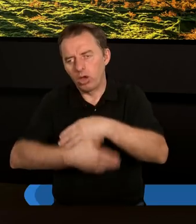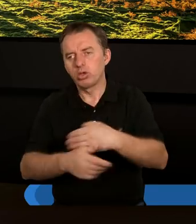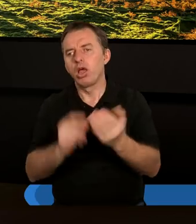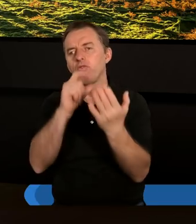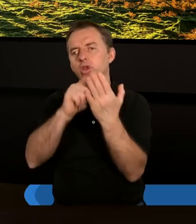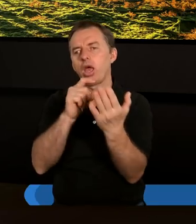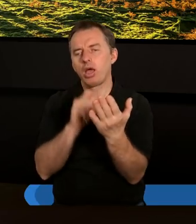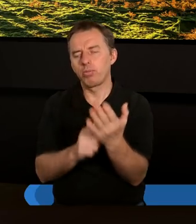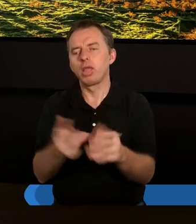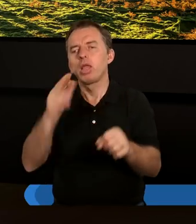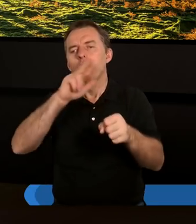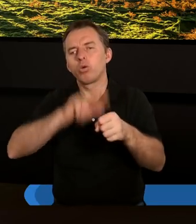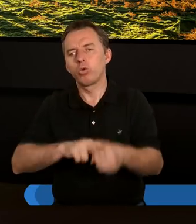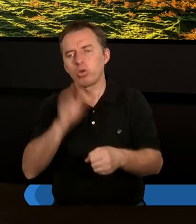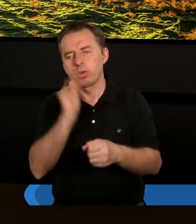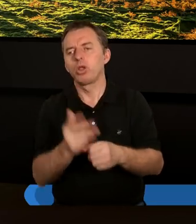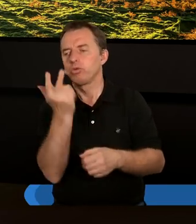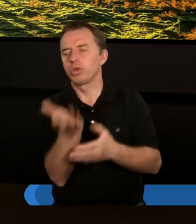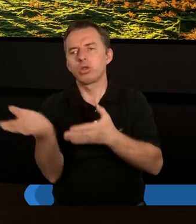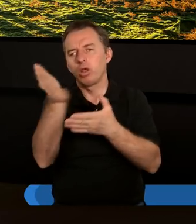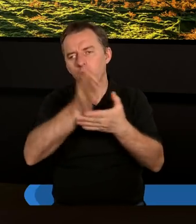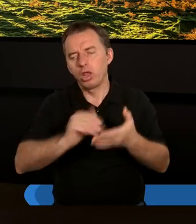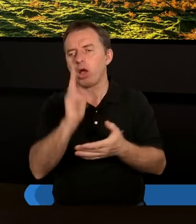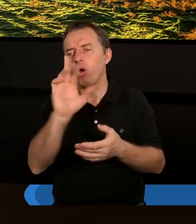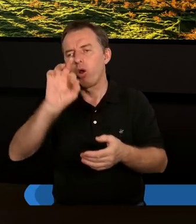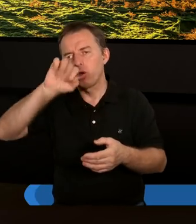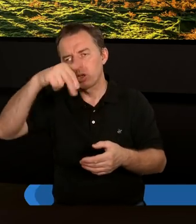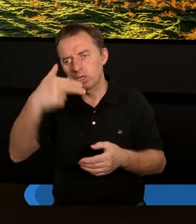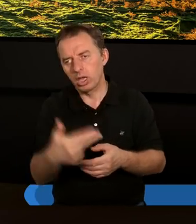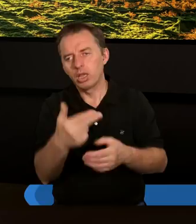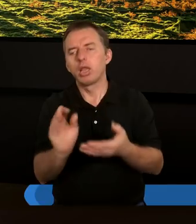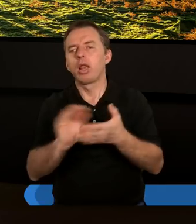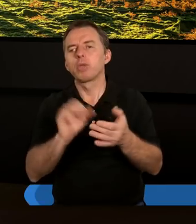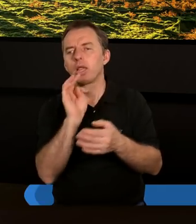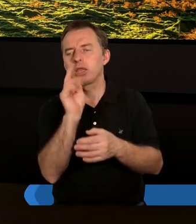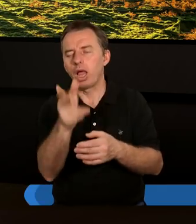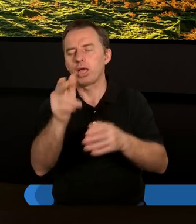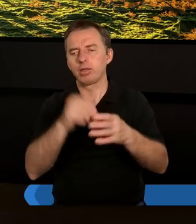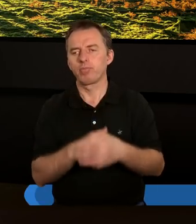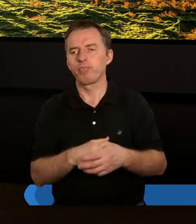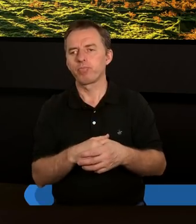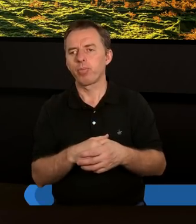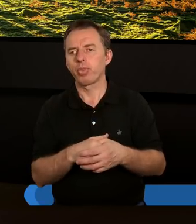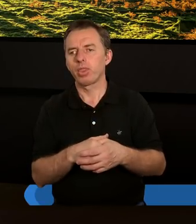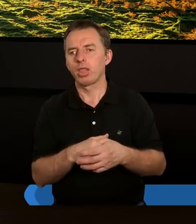fragmentem, który znajdziemy w trzecim rozdziale Listu do Kolosan, gdzie napisane jest tak.